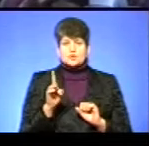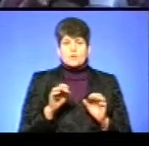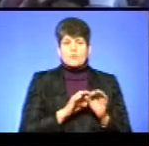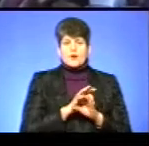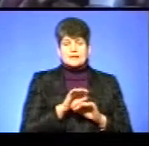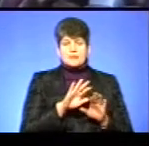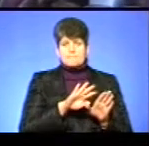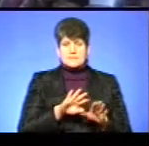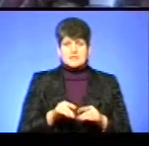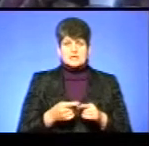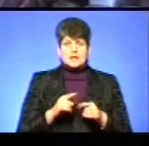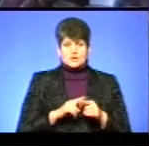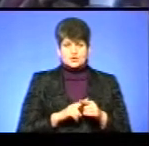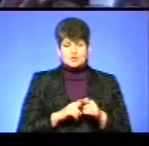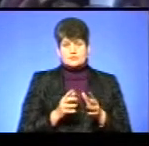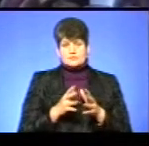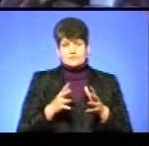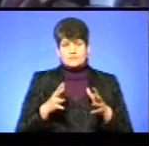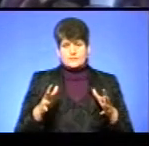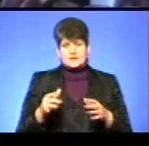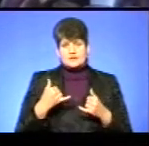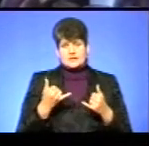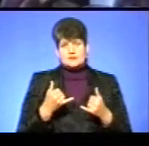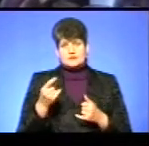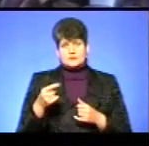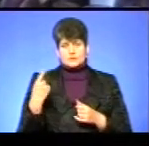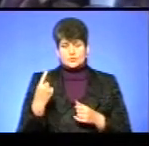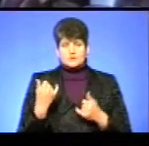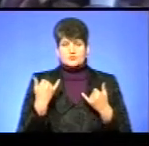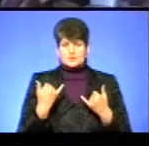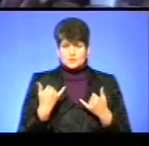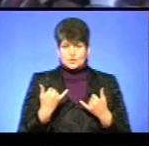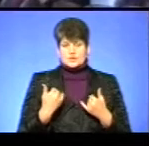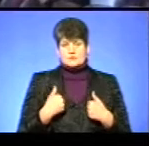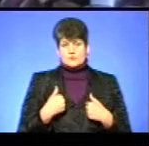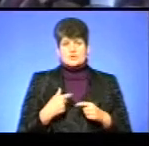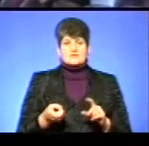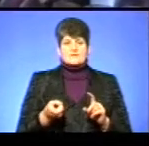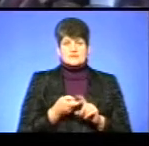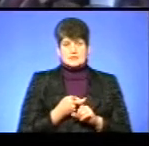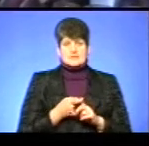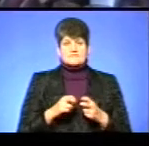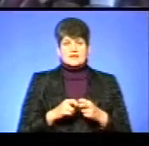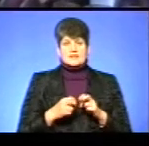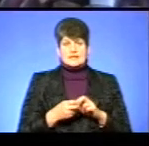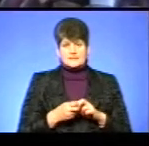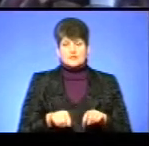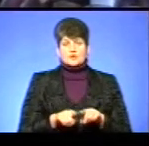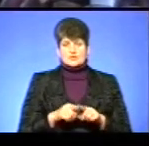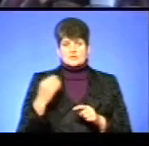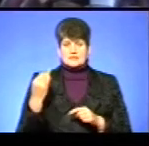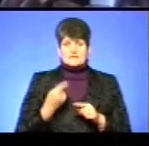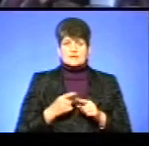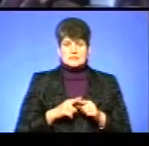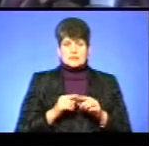після того масштабувати на Тернопільську область. І сьогодні, зокрема, вже зі мною зв'язалася з міста Франківська, які також зацікавилися цим